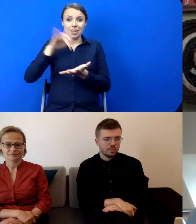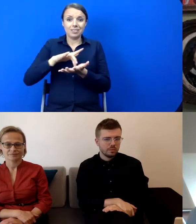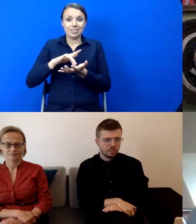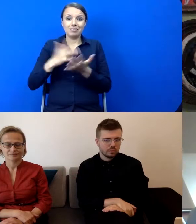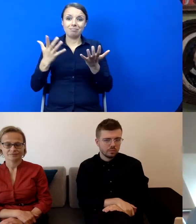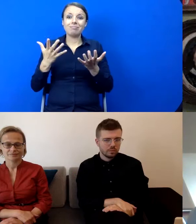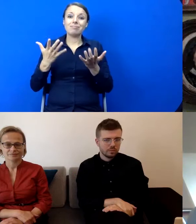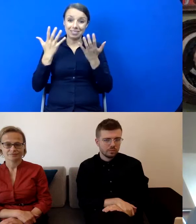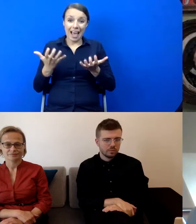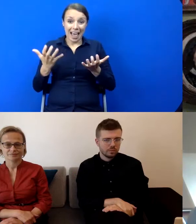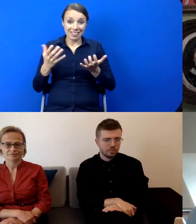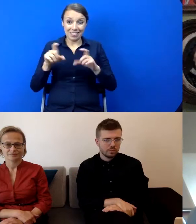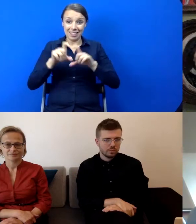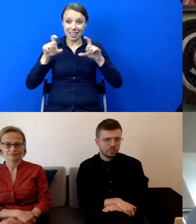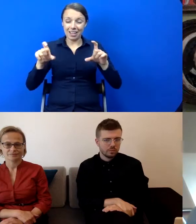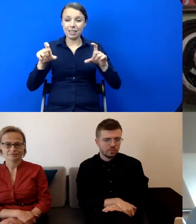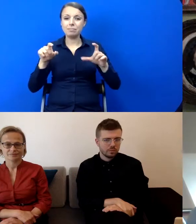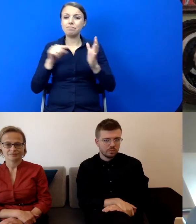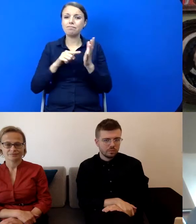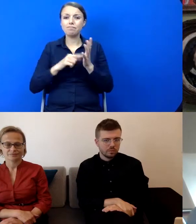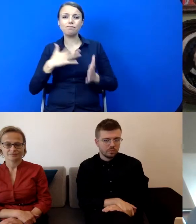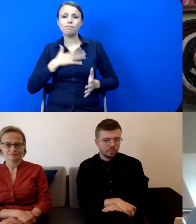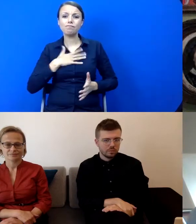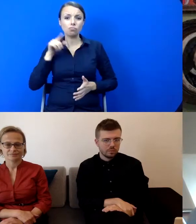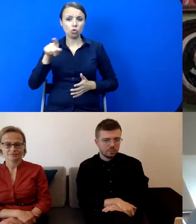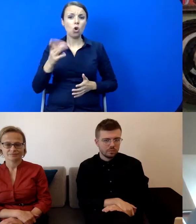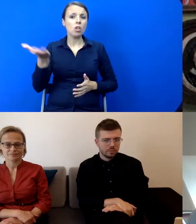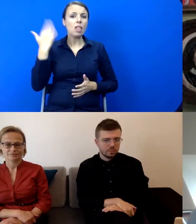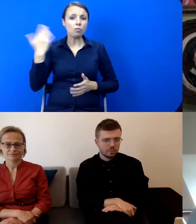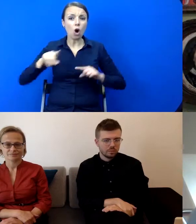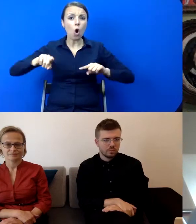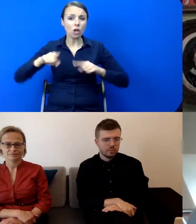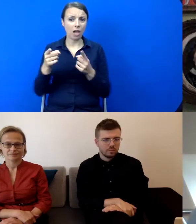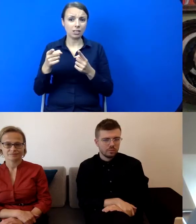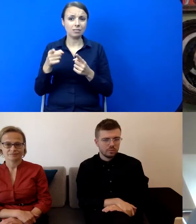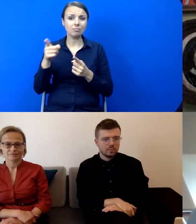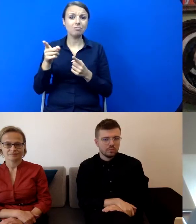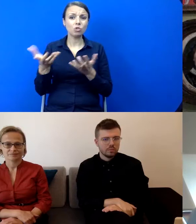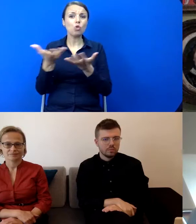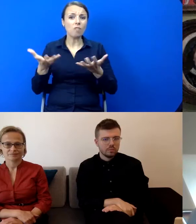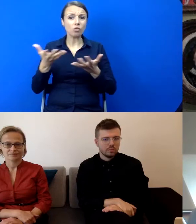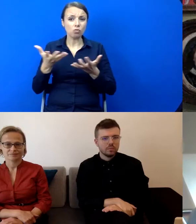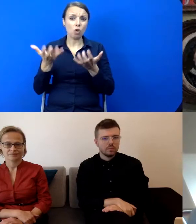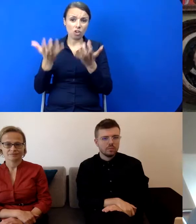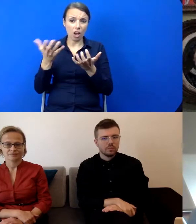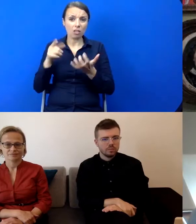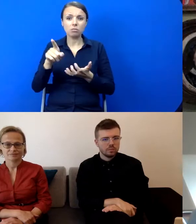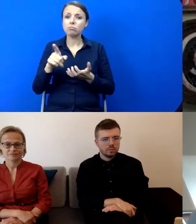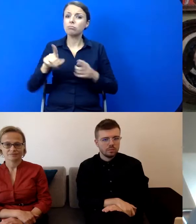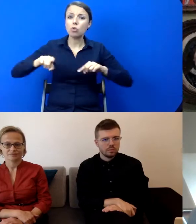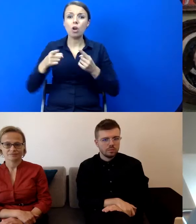była to właśnie organizacja takich ludzi dobrej woli, ludzi, którzy